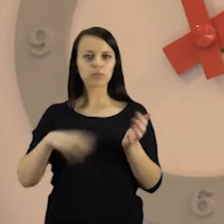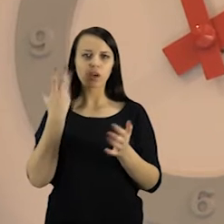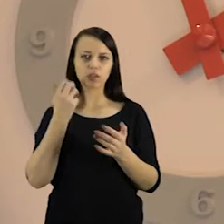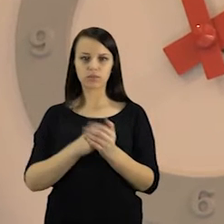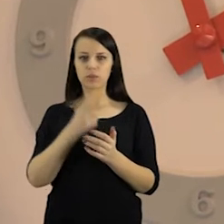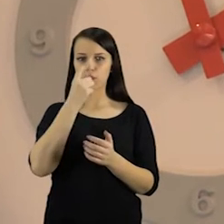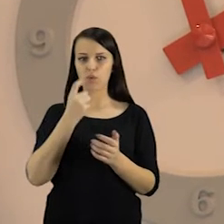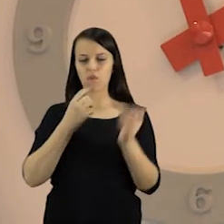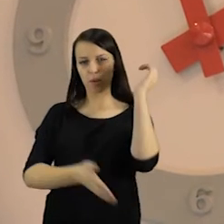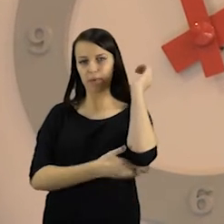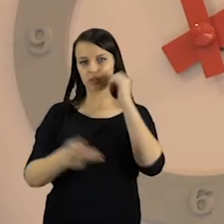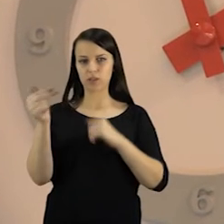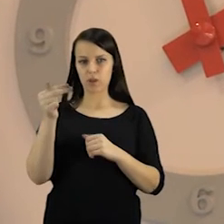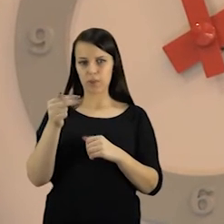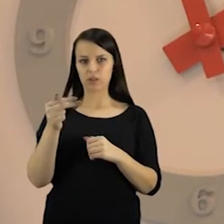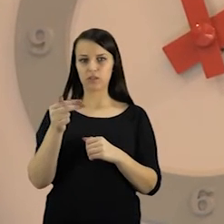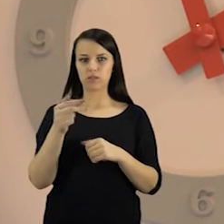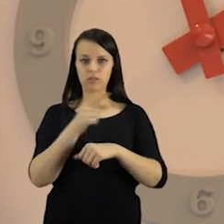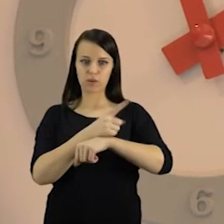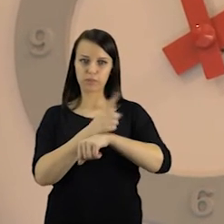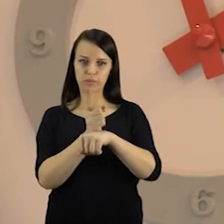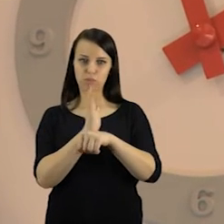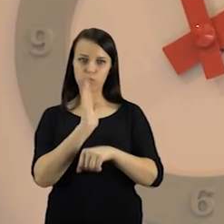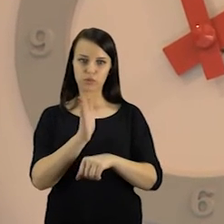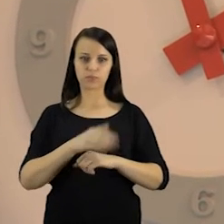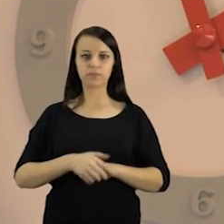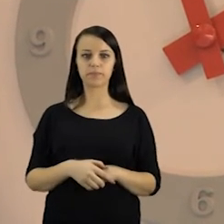sekmadienį. Laikrodžio rodiklė pasukant vieną valandą į priekį.